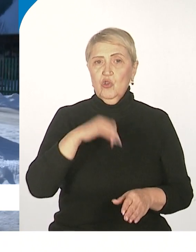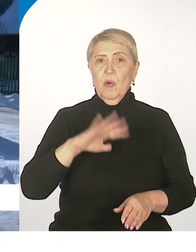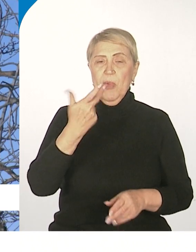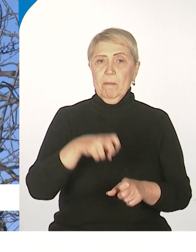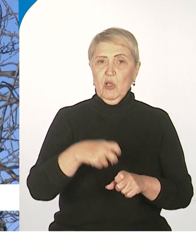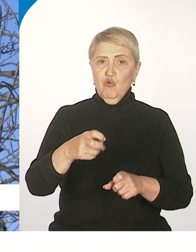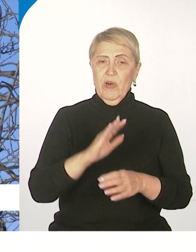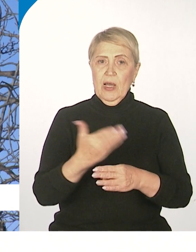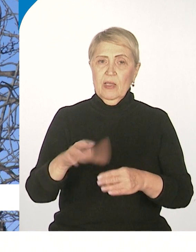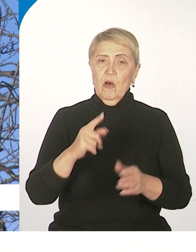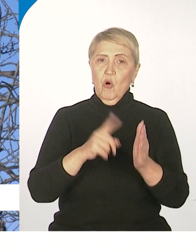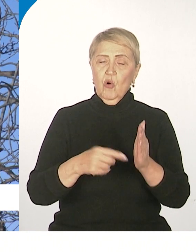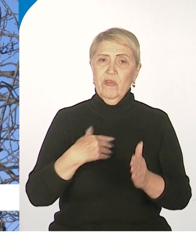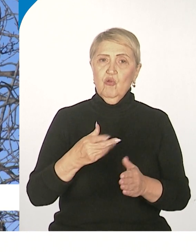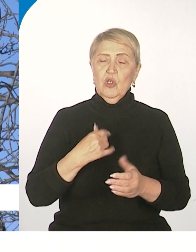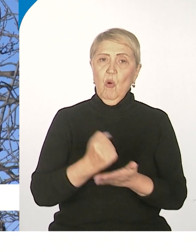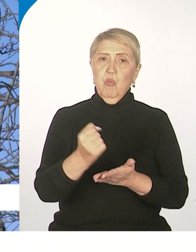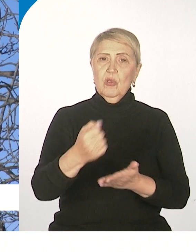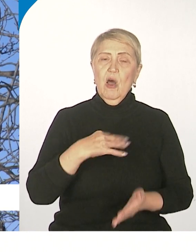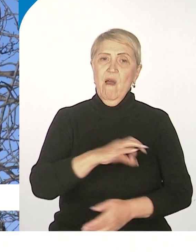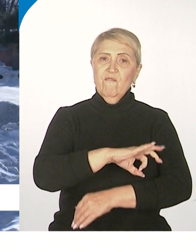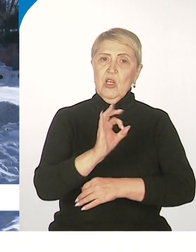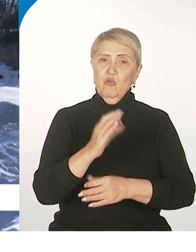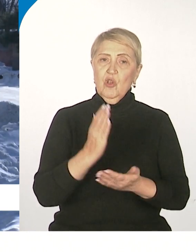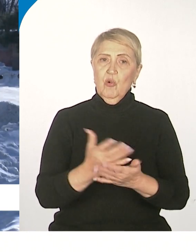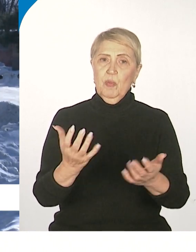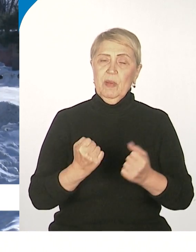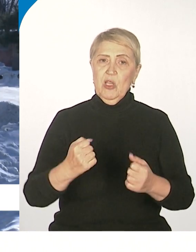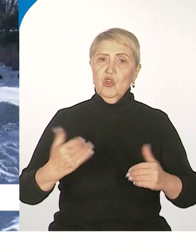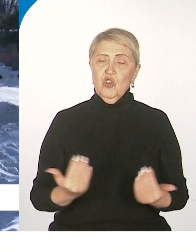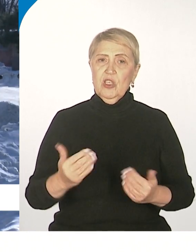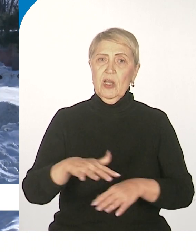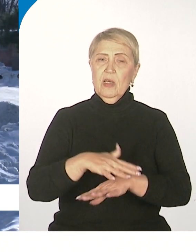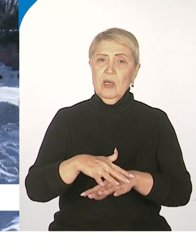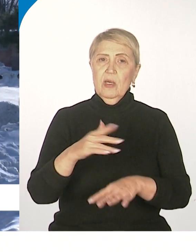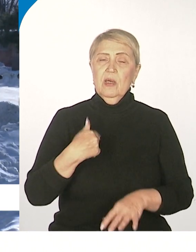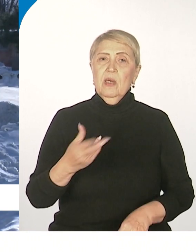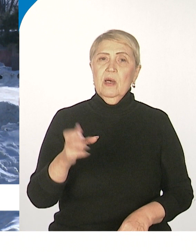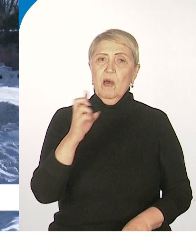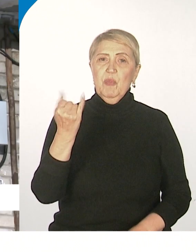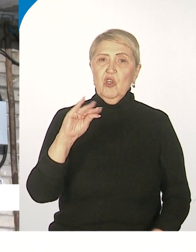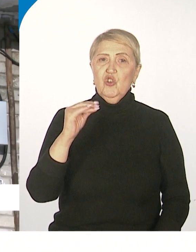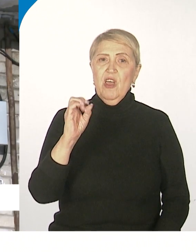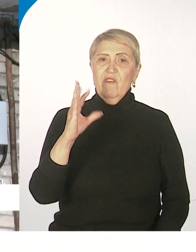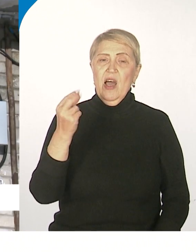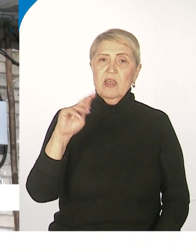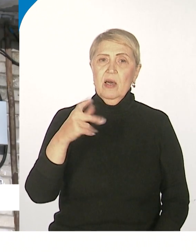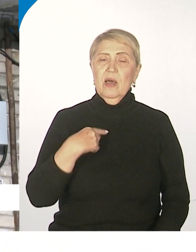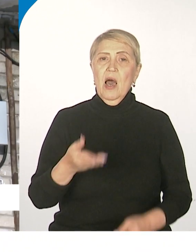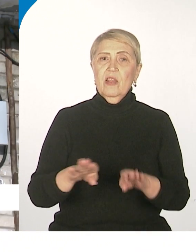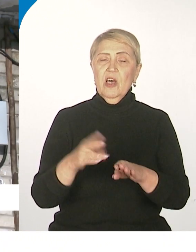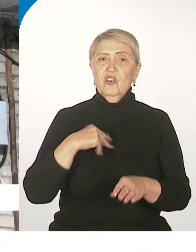отделений. Кроме пункта в Восточном, обновленные помещения будут принимать жители сел Бичевая, Красная и Лесопильная. А также два